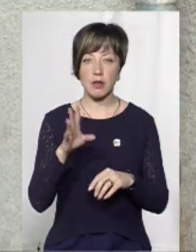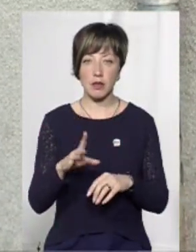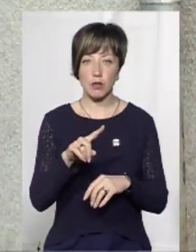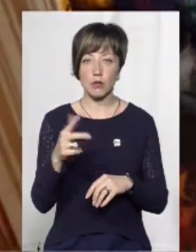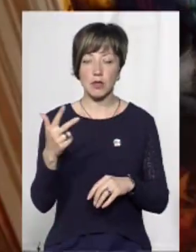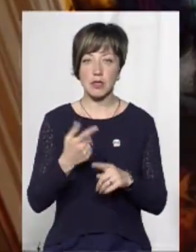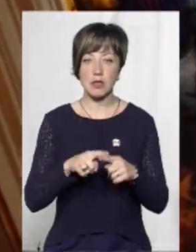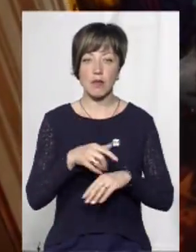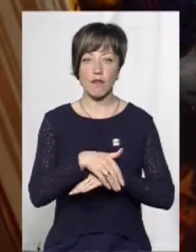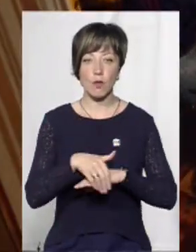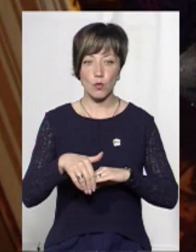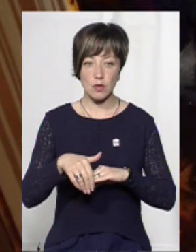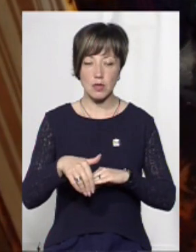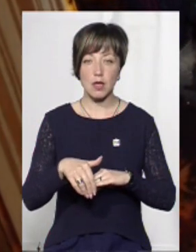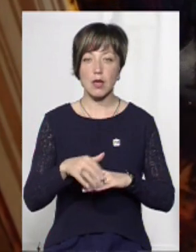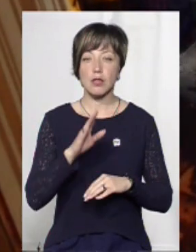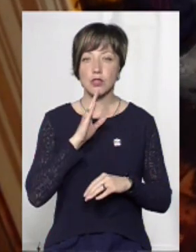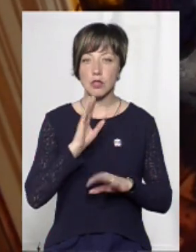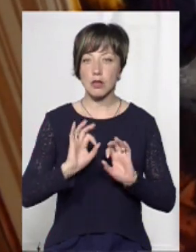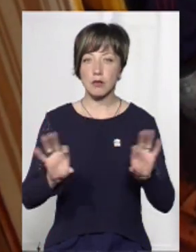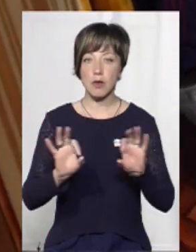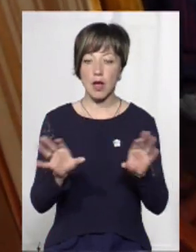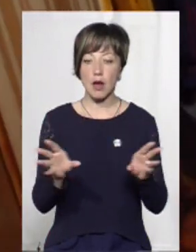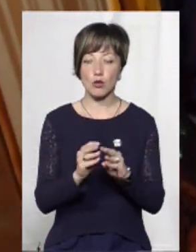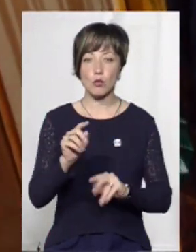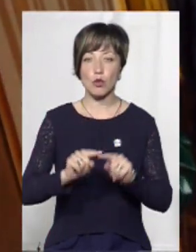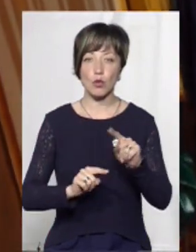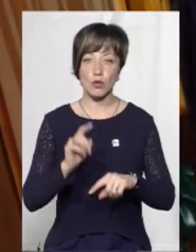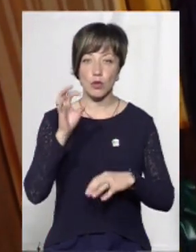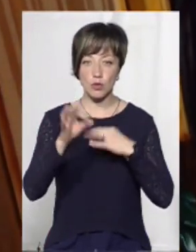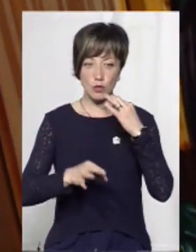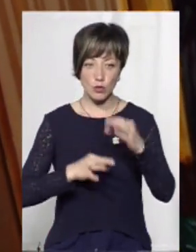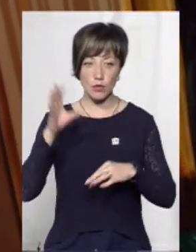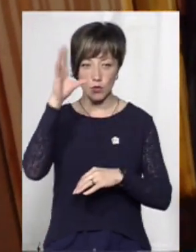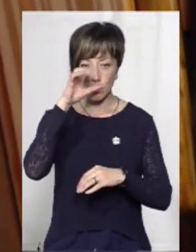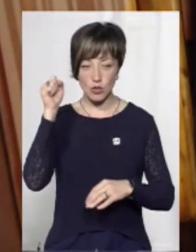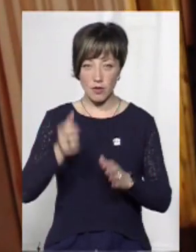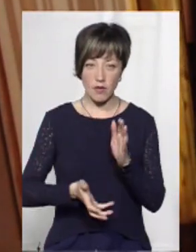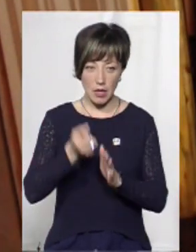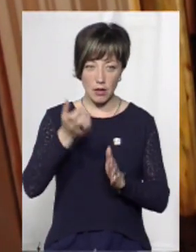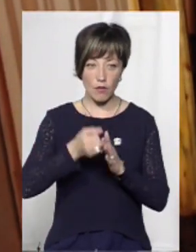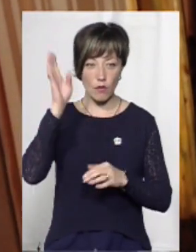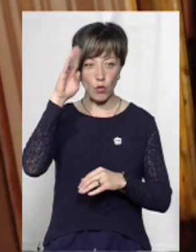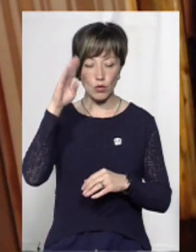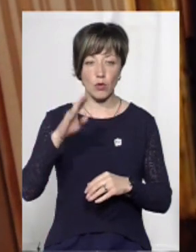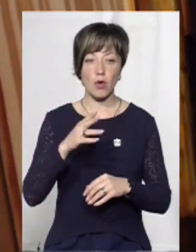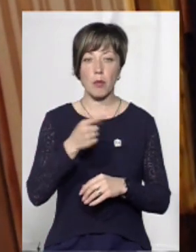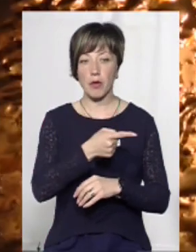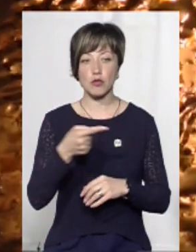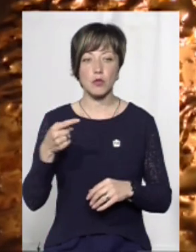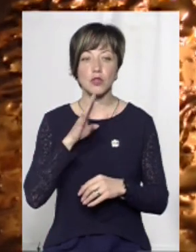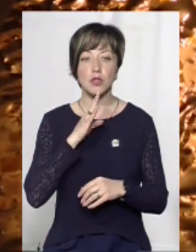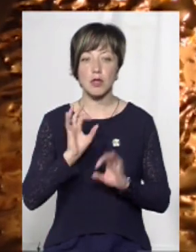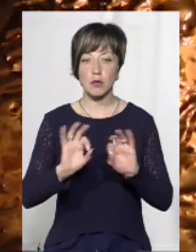3 цієї ж вулиці Першотравневої Тетяна Борісова каже, разом з родичами всю ніч вичерпували воду з підвалу та квартири на першому поверсі. Жінка